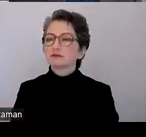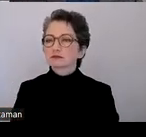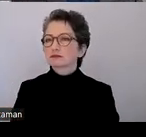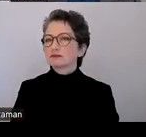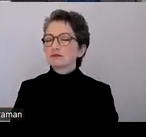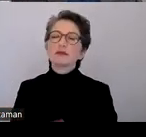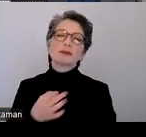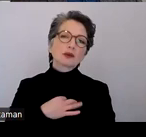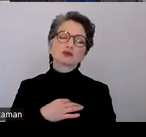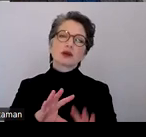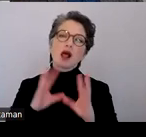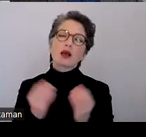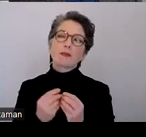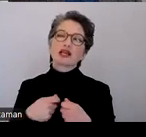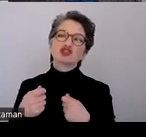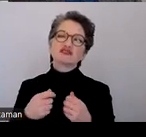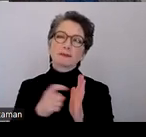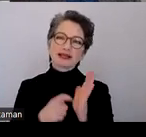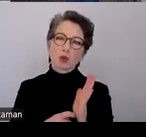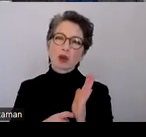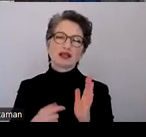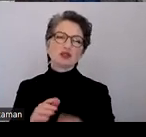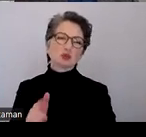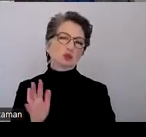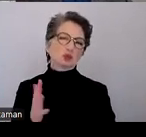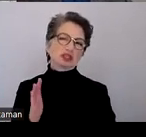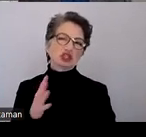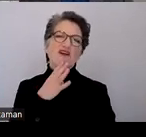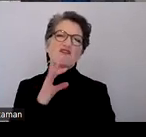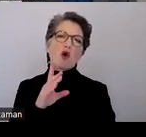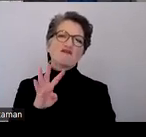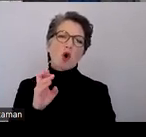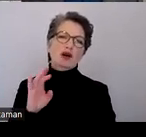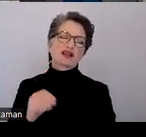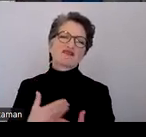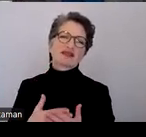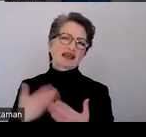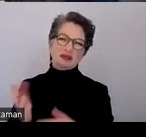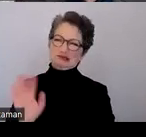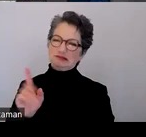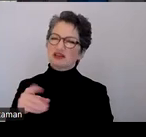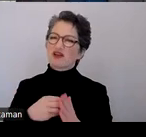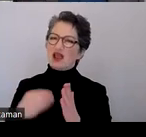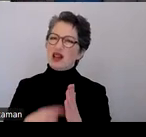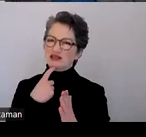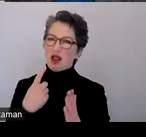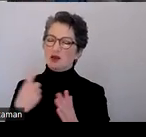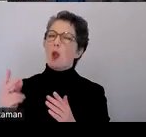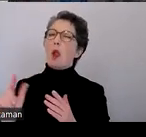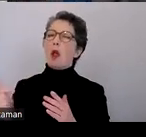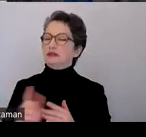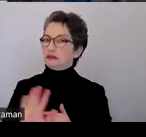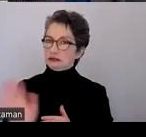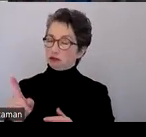allgemeinen Geschäftsbedingungen wäre das schon ein bisschen kritisch, das in Word einfach weiterzugeben. Weil das sind ja vertragliche Dinge, die müssen eigentlich